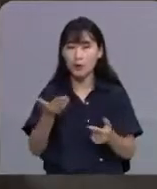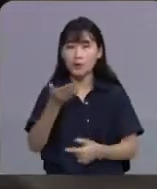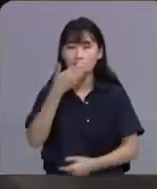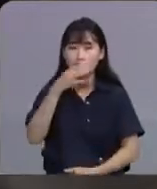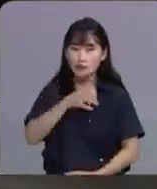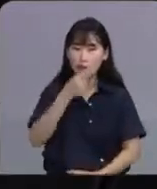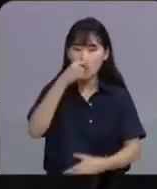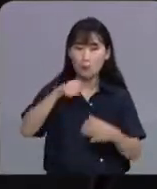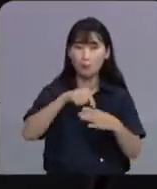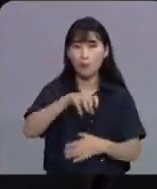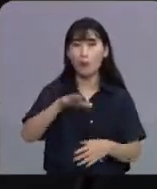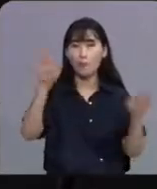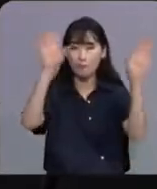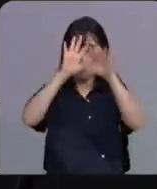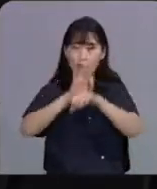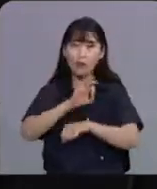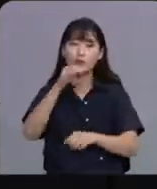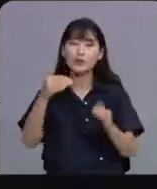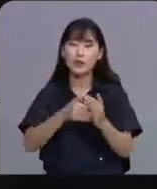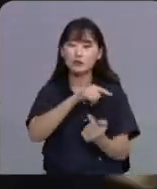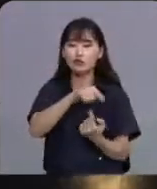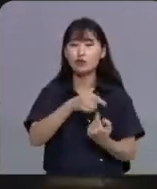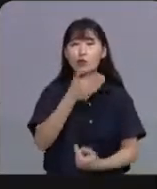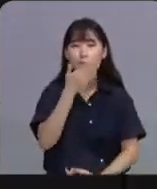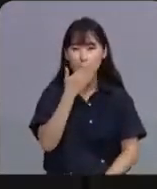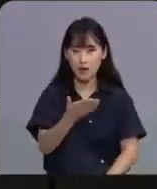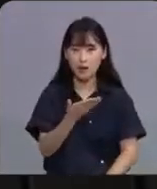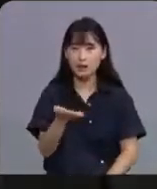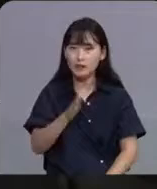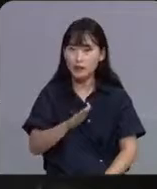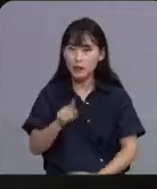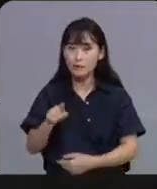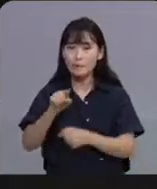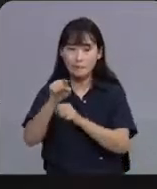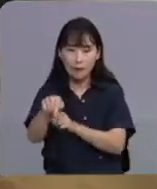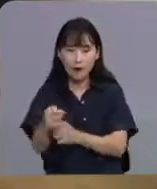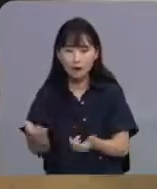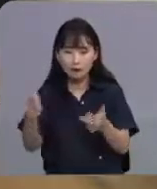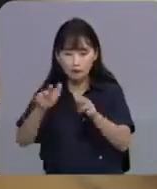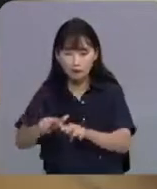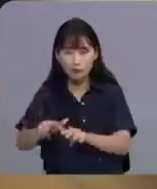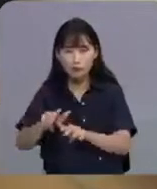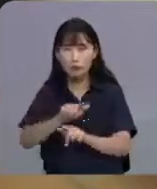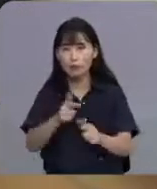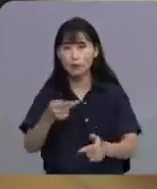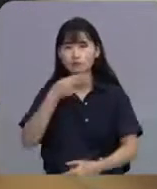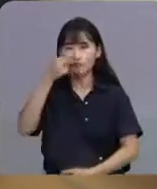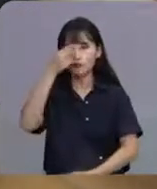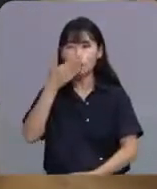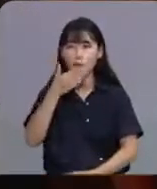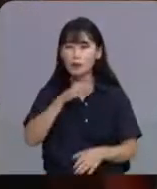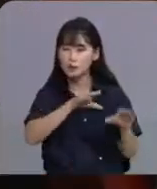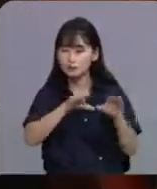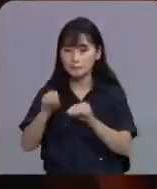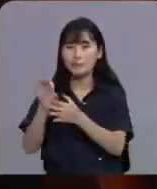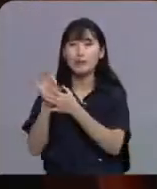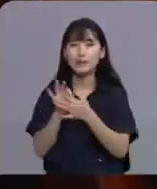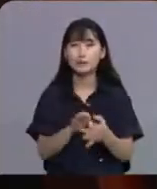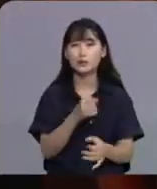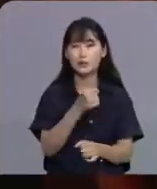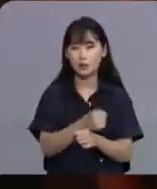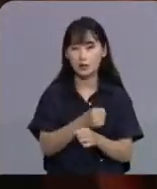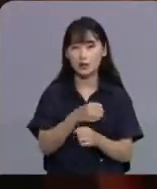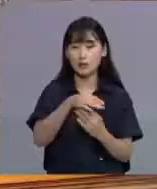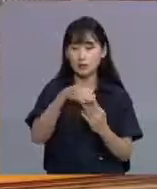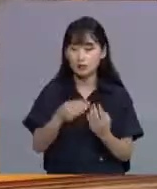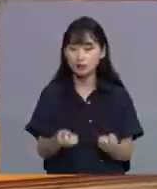공원과 광장에서 술이나 음식을 못 먹게 한 행정명령은 당분간 유지됩니다. 추석 연휴를 앞두고 정부 대책도